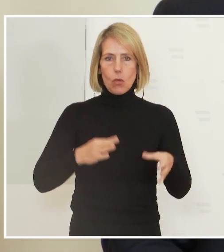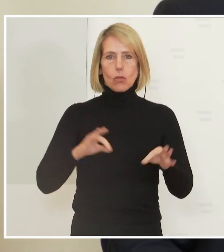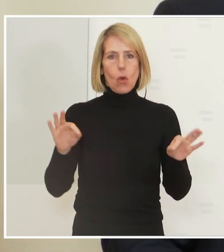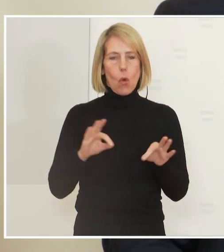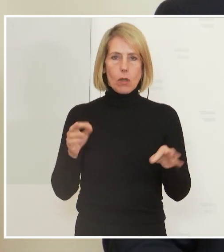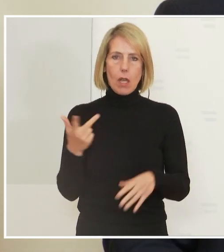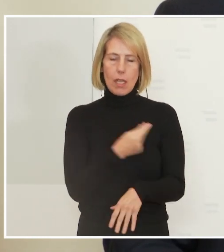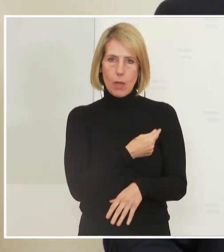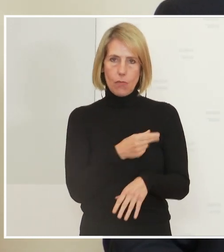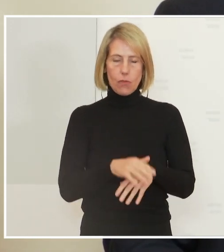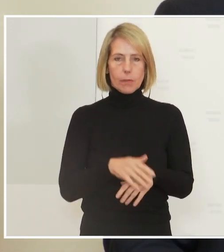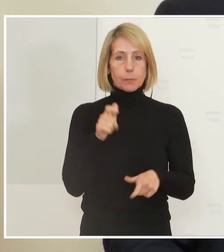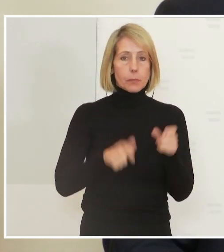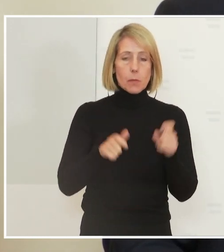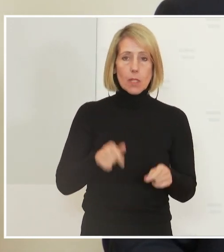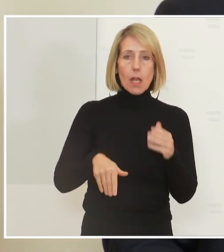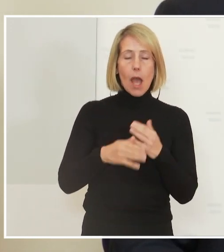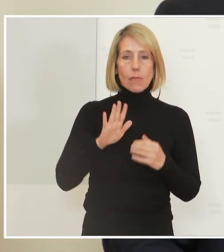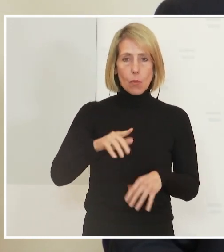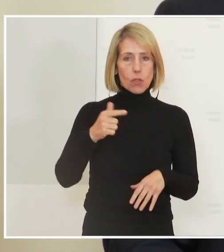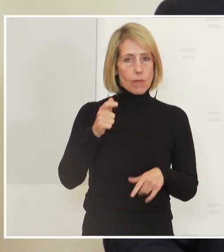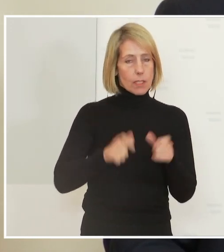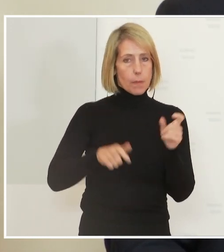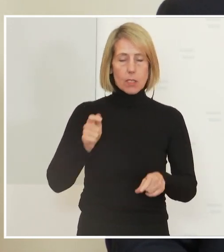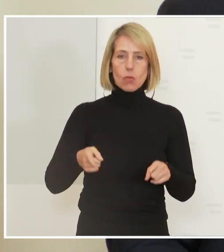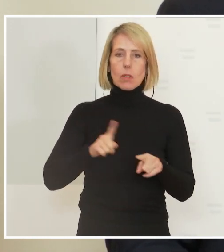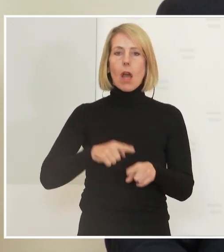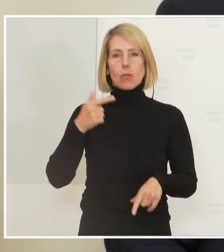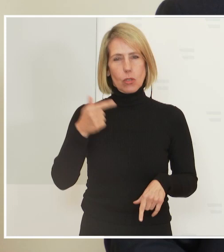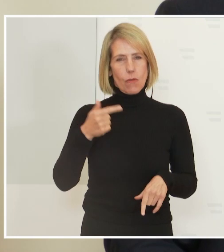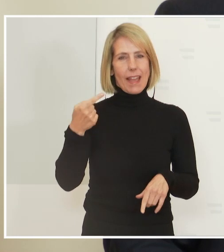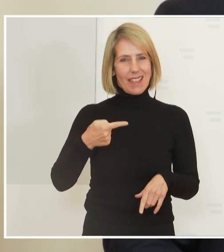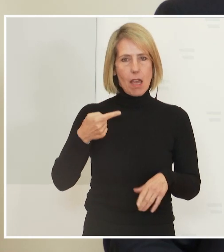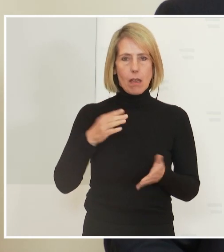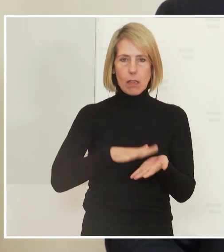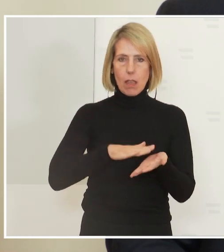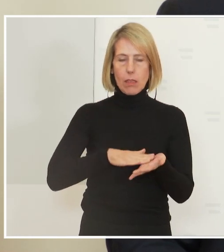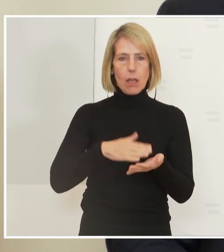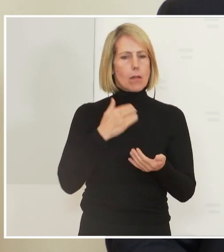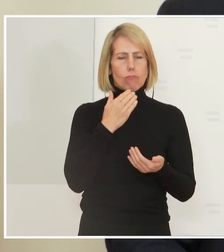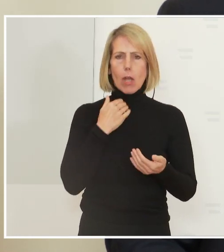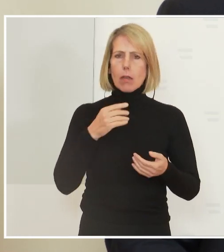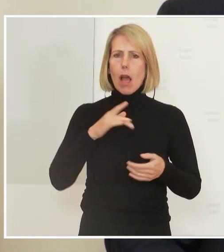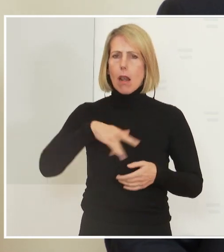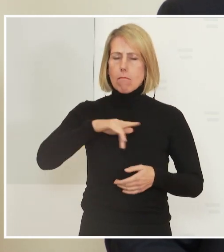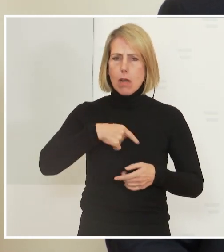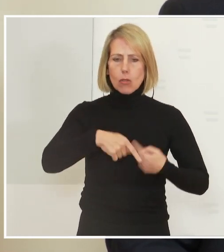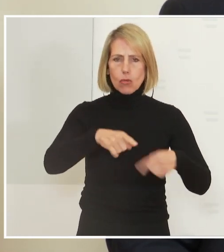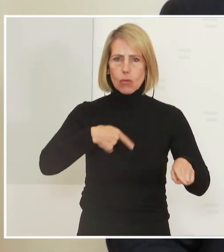Bei Veranstaltungen ab 25 Personen gilt ebenfalls 2G und zwar unabhängig davon, ob man einen Sitzplatz zugewiesen hat oder nicht.